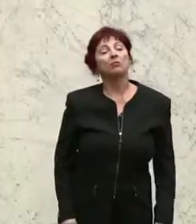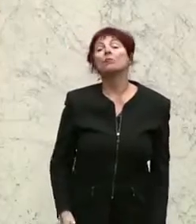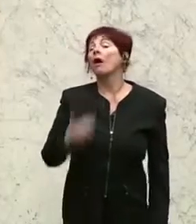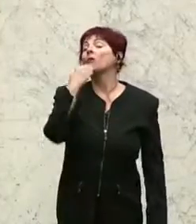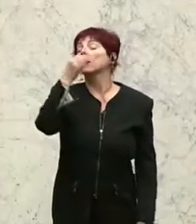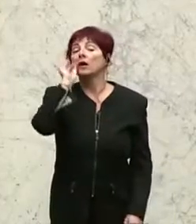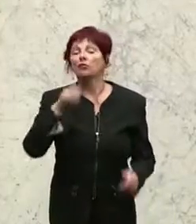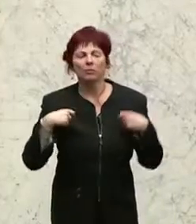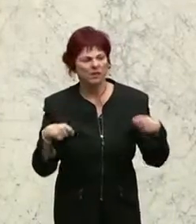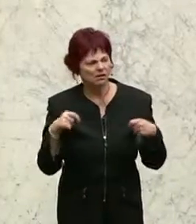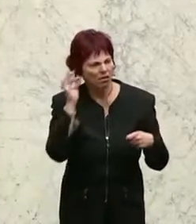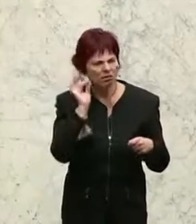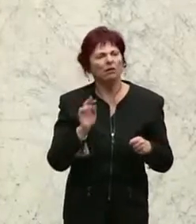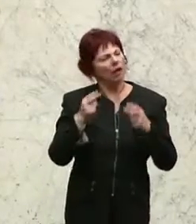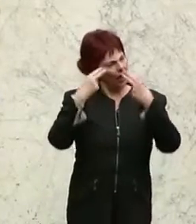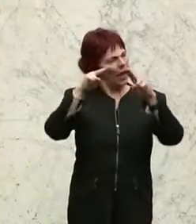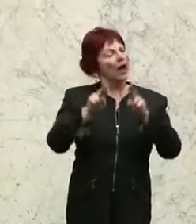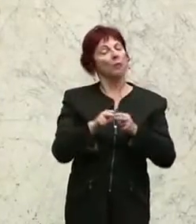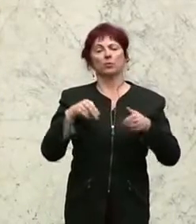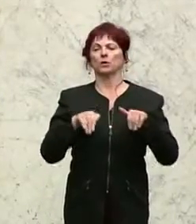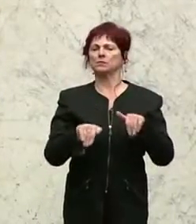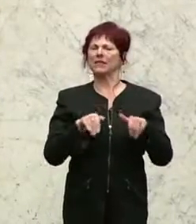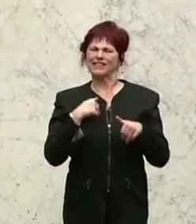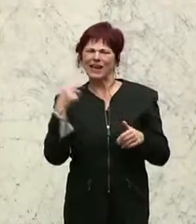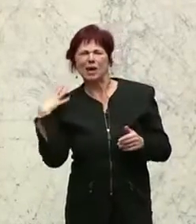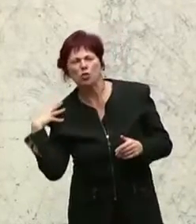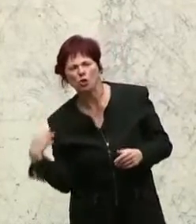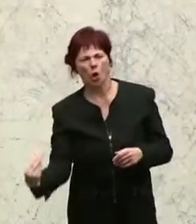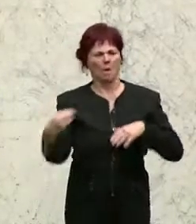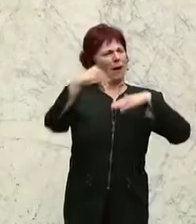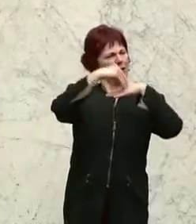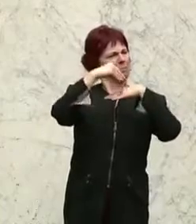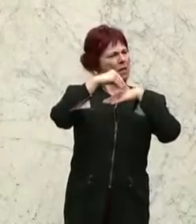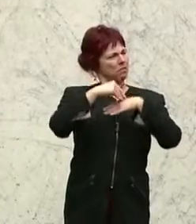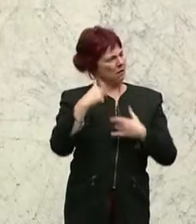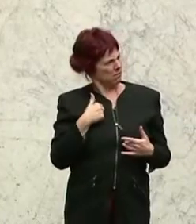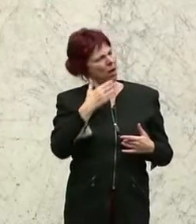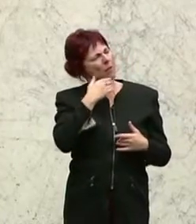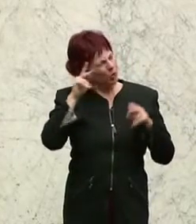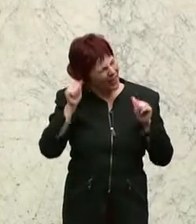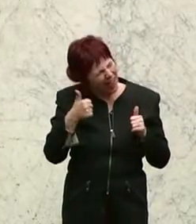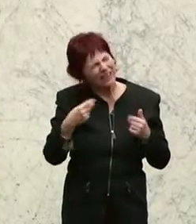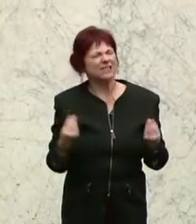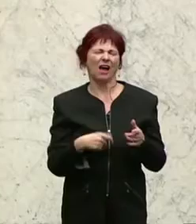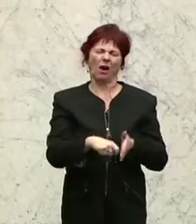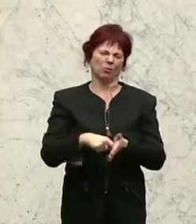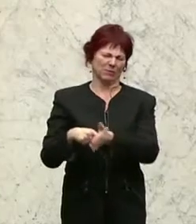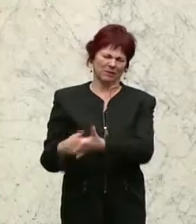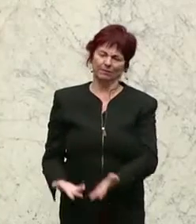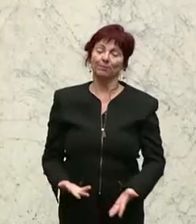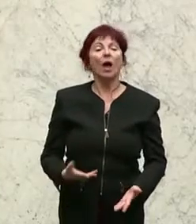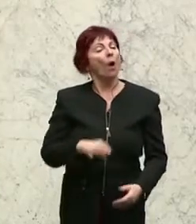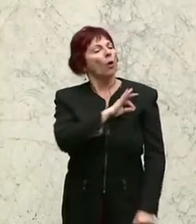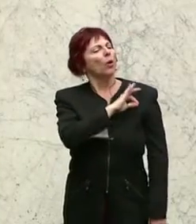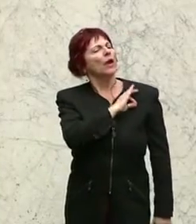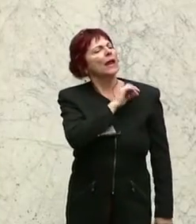Danke, Präsidentin. Herr Bundesminister, ich habe mich jetzt noch einmal zu Wort gemeldet, weil ich möchte gern schon einiges ein bisschen ins rechte Licht drücken. Herr Kollege Obernosterer, Sie haben